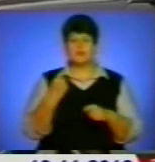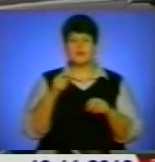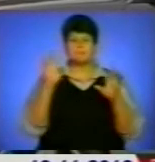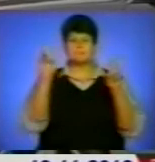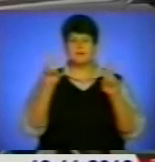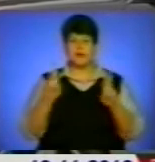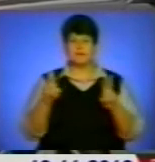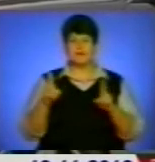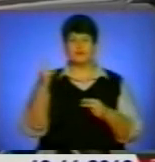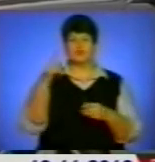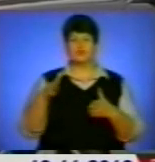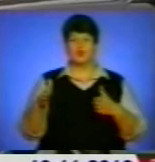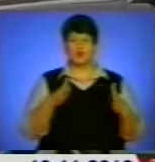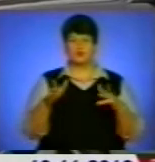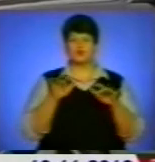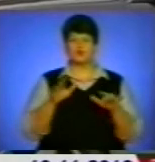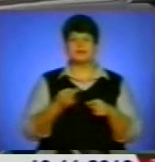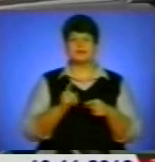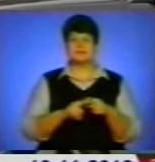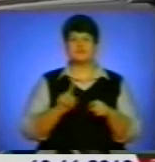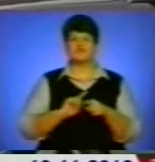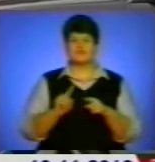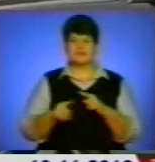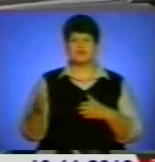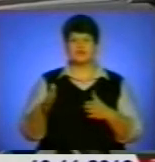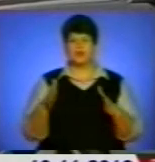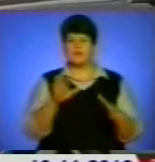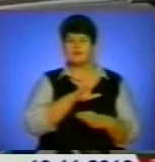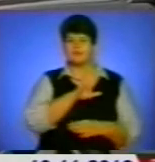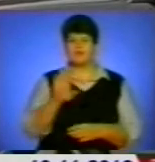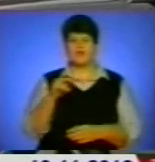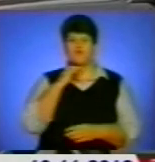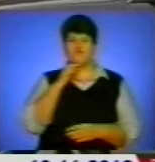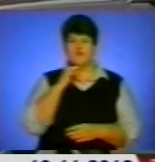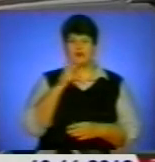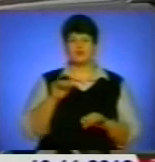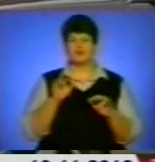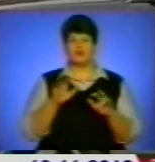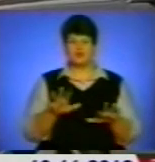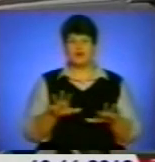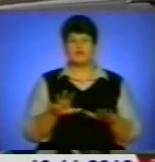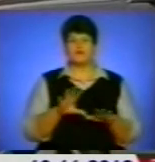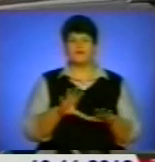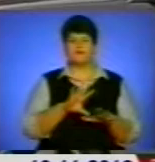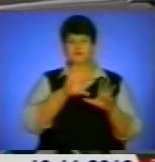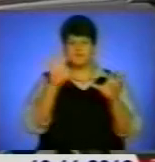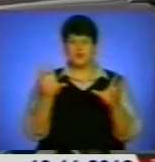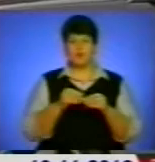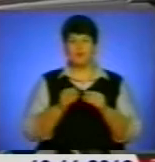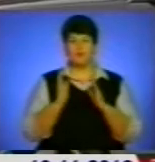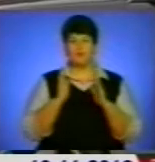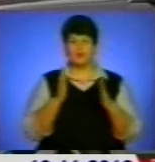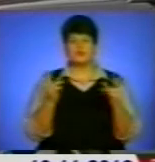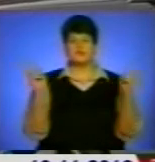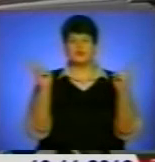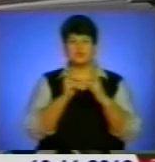швидкість на дорогах, неуважність до руху в своєму потоці, на зустрічні смузі.